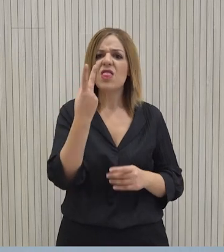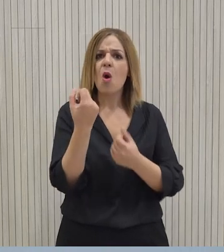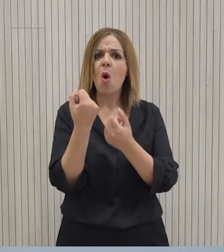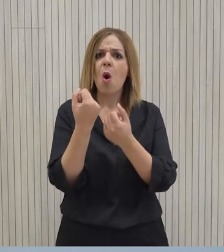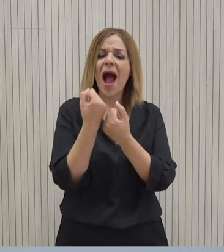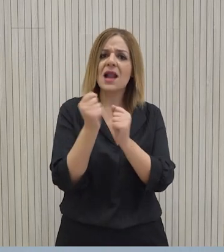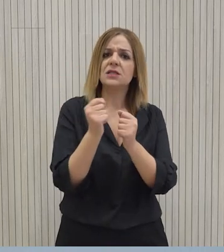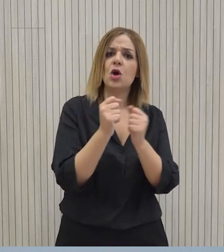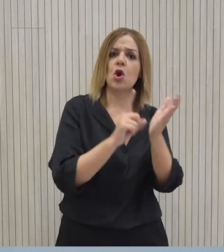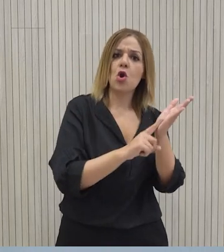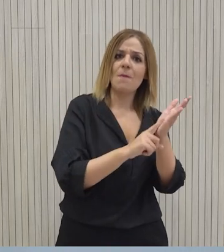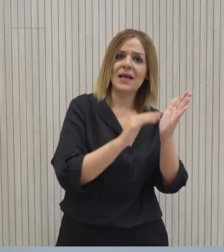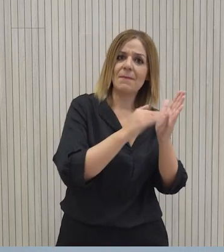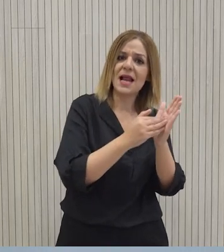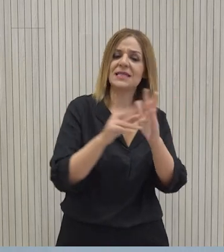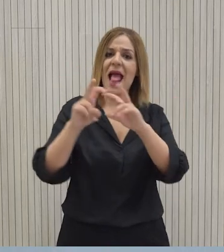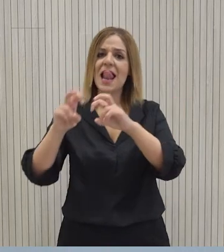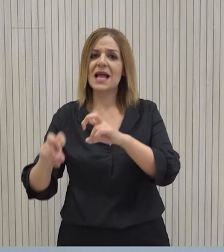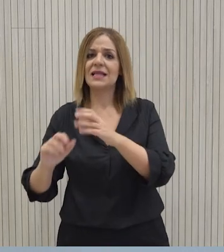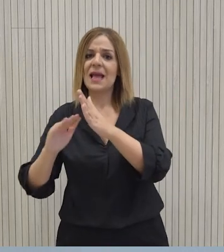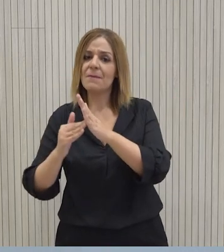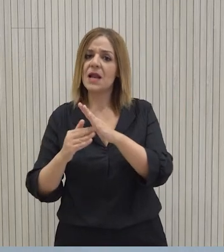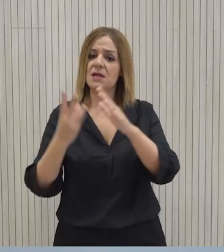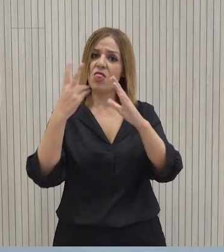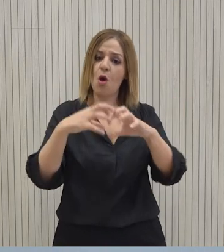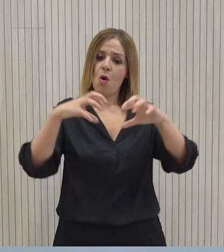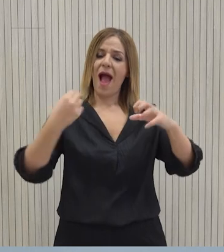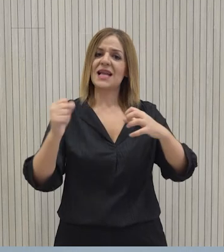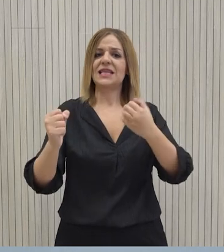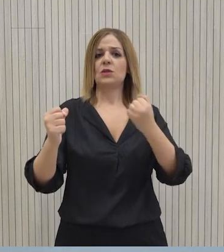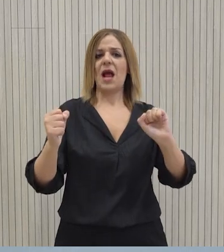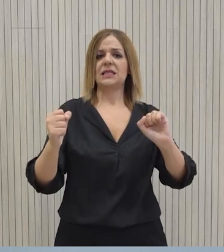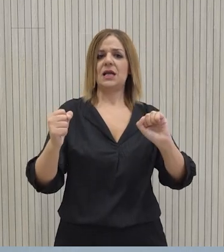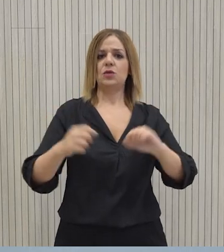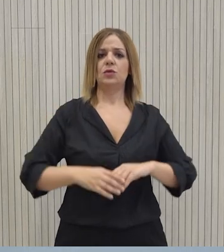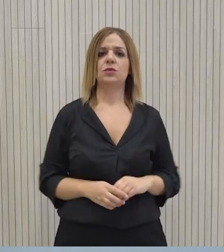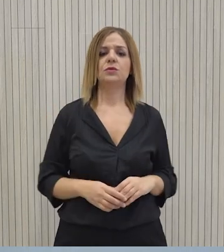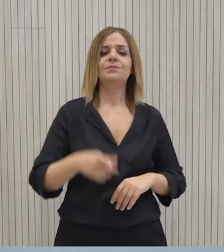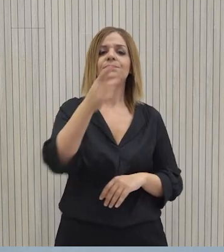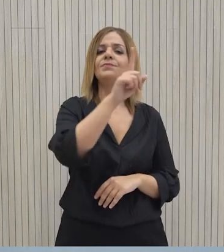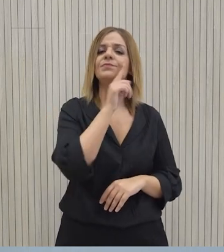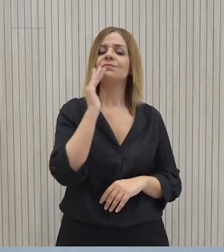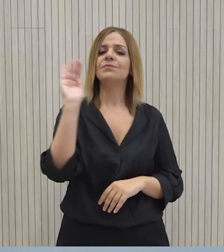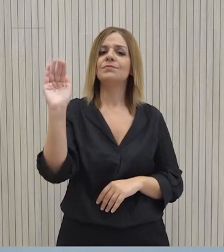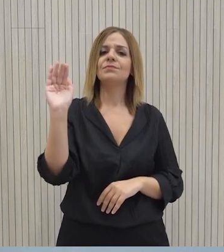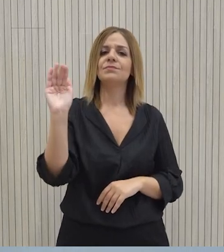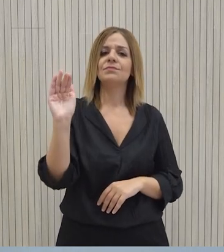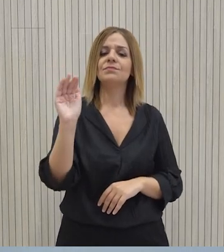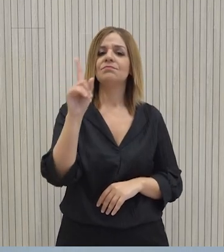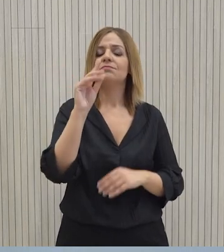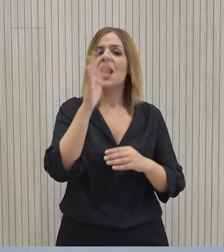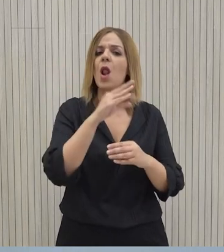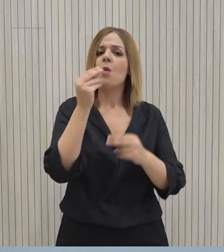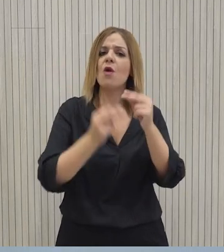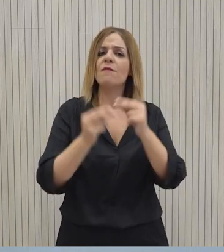Την νομική υπηρεσία και την ελεκτική υπηρεσία όπως ο Πρόεδρος της Δημοκρατίας έχει αναφέρει κατά τον ετήσιο πρόγραμμα. Ένα από τα προβλήματα τα οποία αναφέρουν